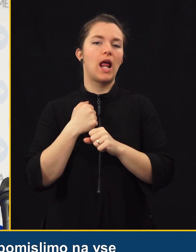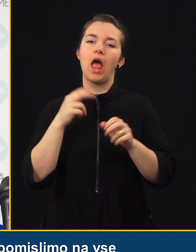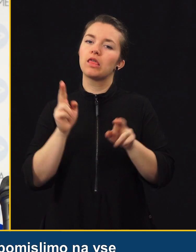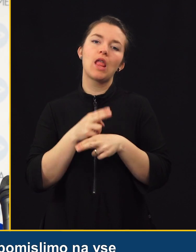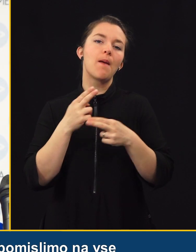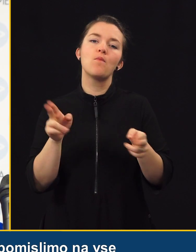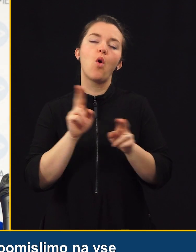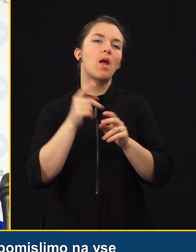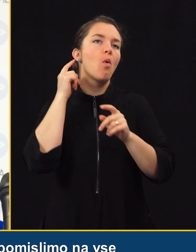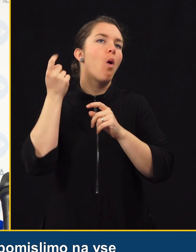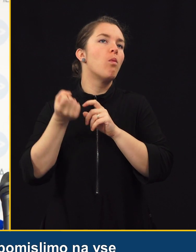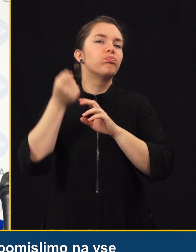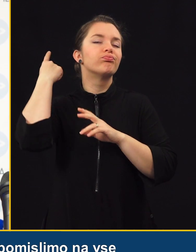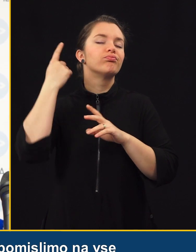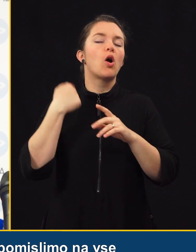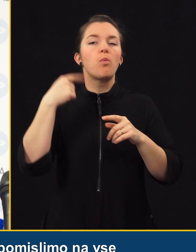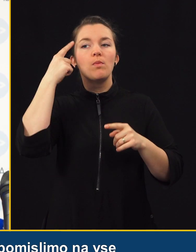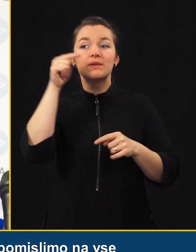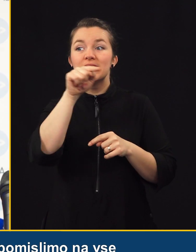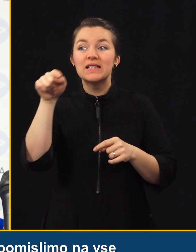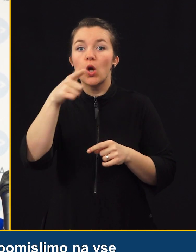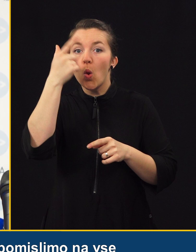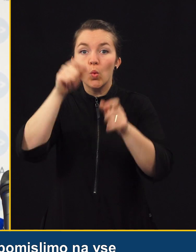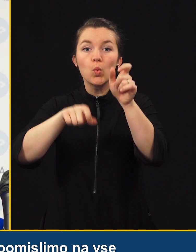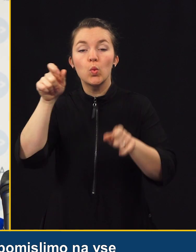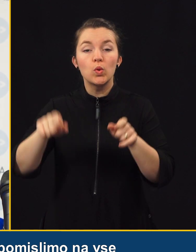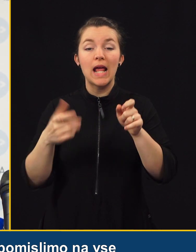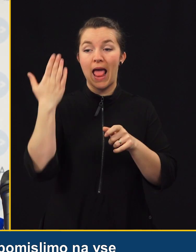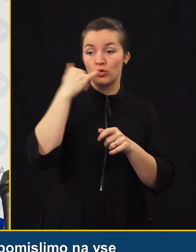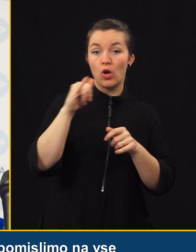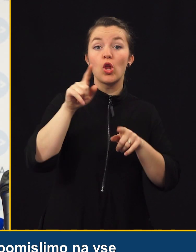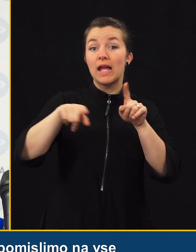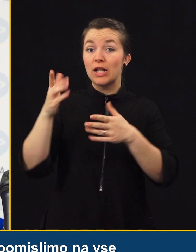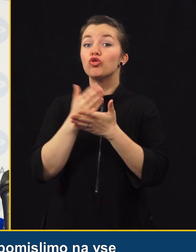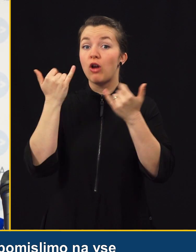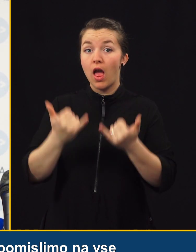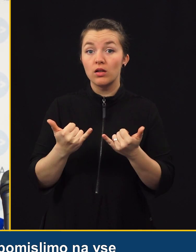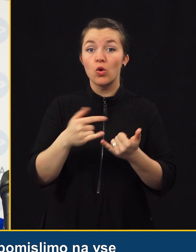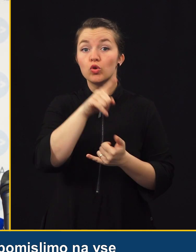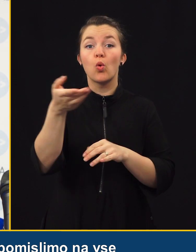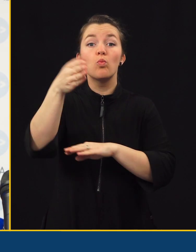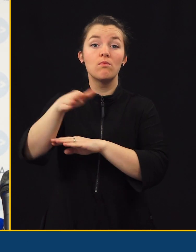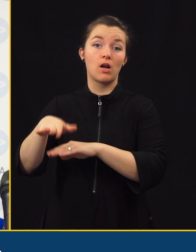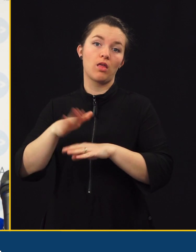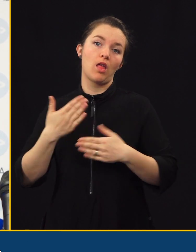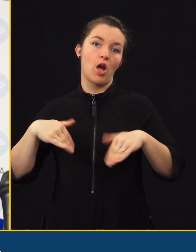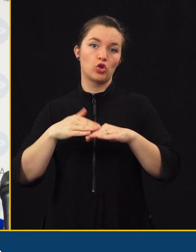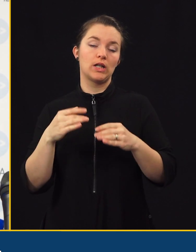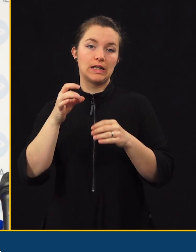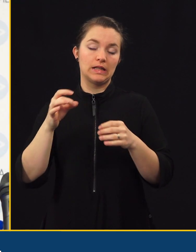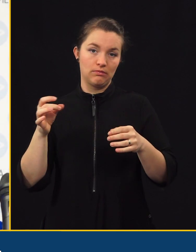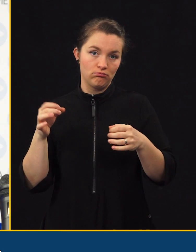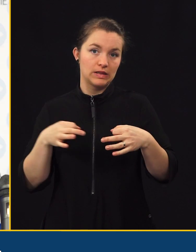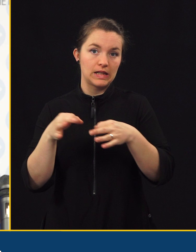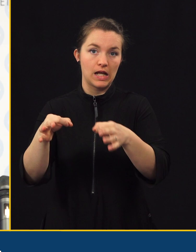in ne moremo mimo tega sploh, pomislimo na vse te ljudi, so lansko leto, nekateri pa že letos zgubili življenje na naših cestah,